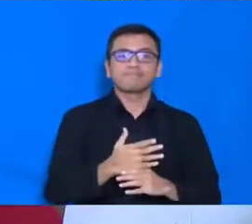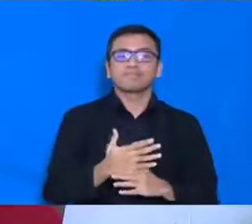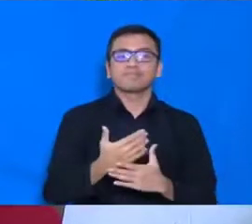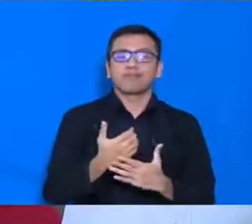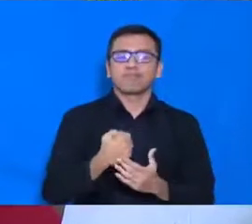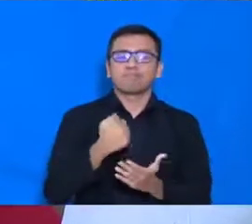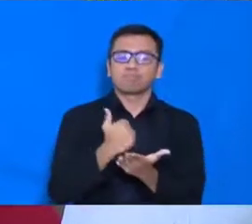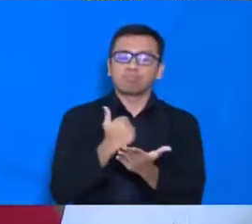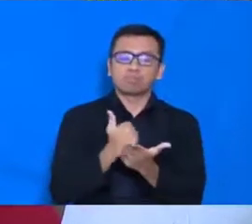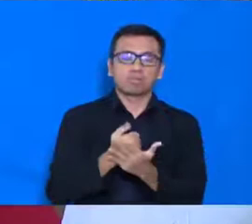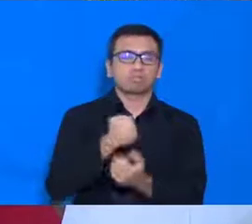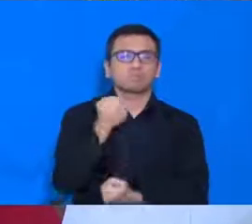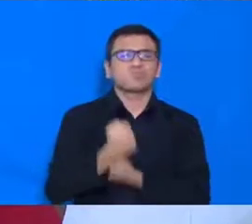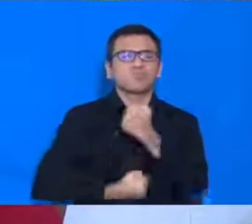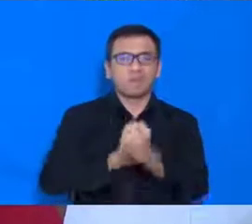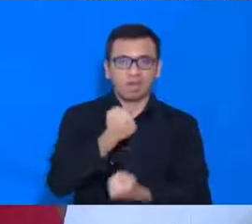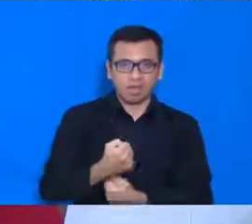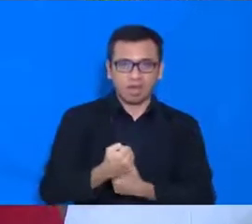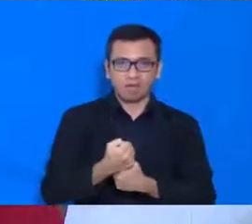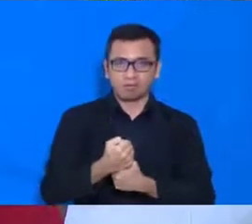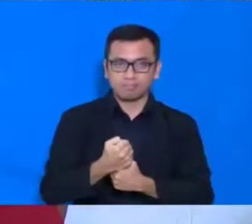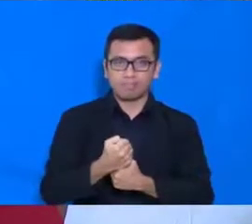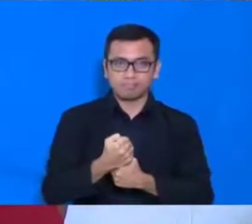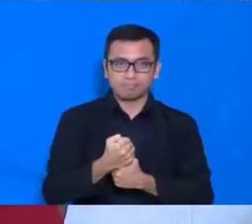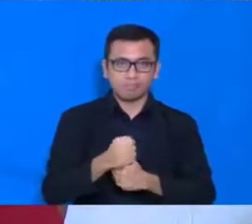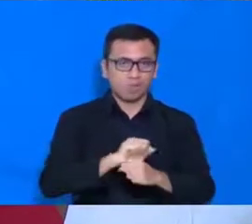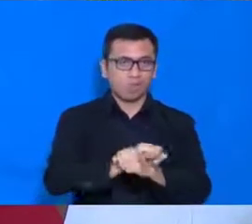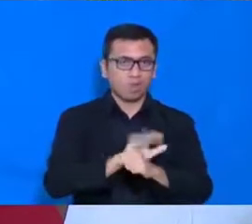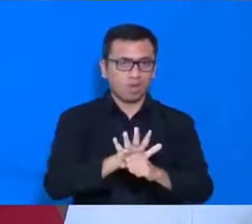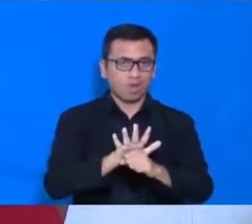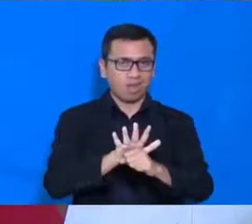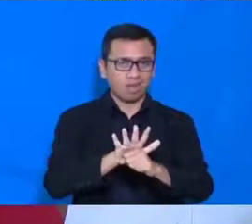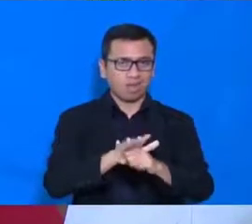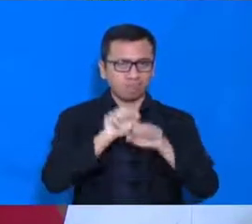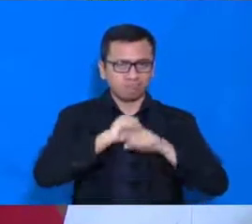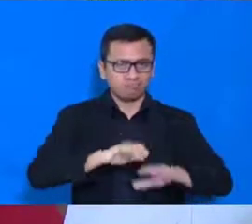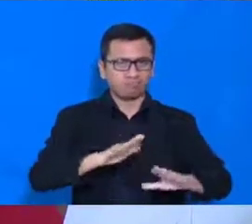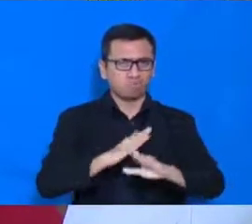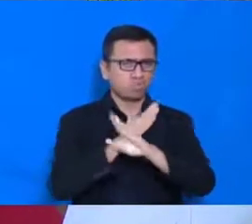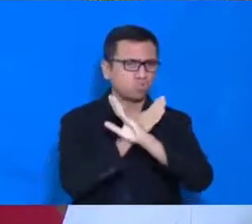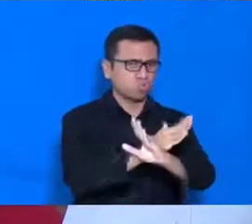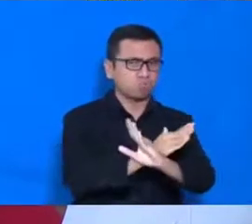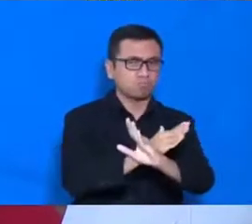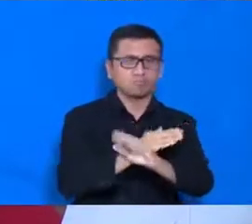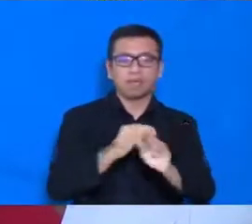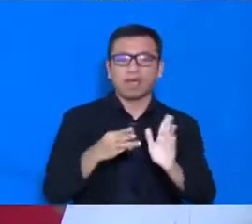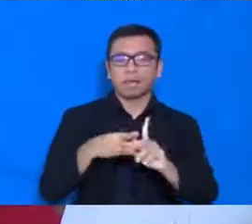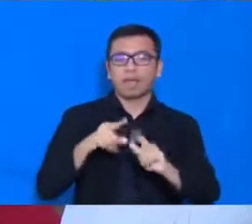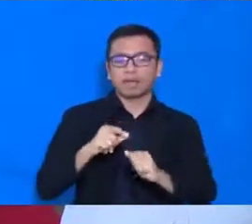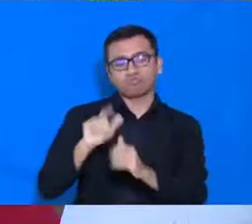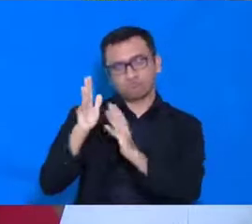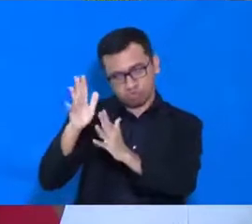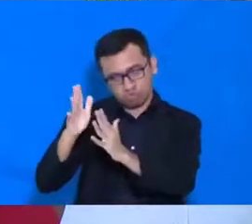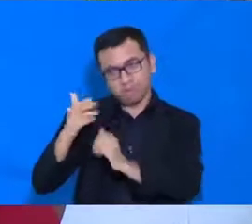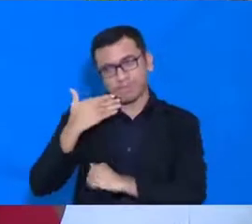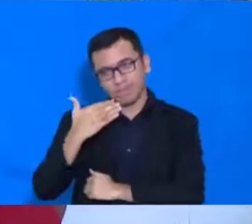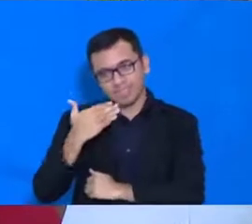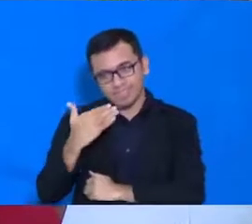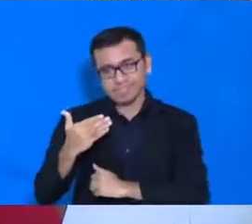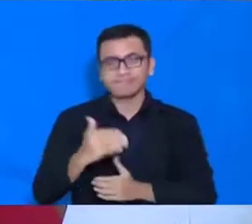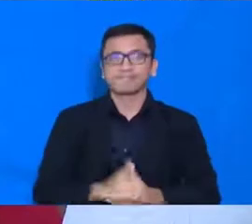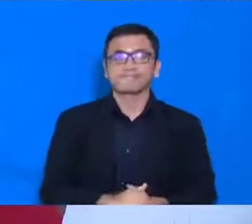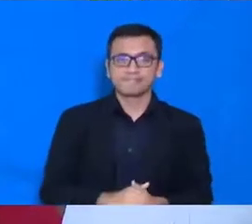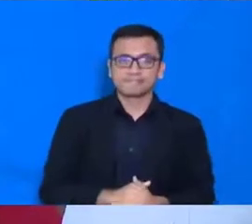garda terdepan, dalam penanggelangan, pandemi COVID-19 ini. MPR juga